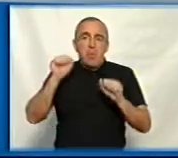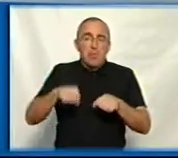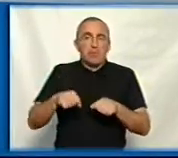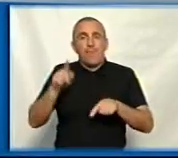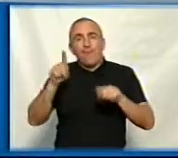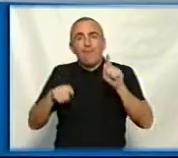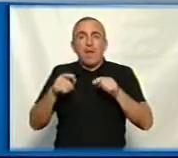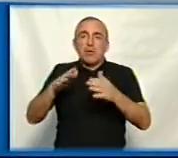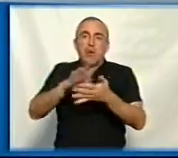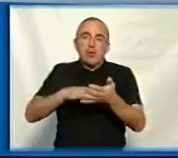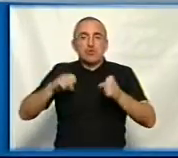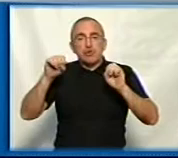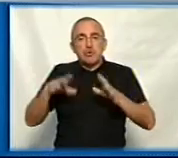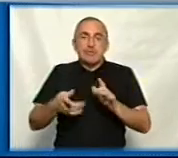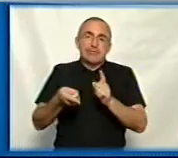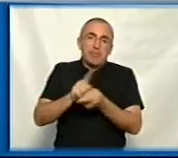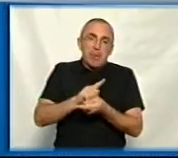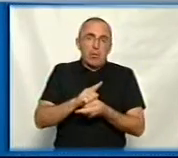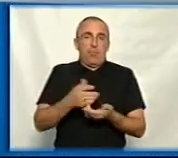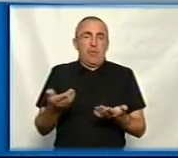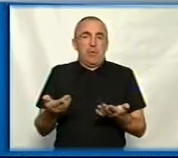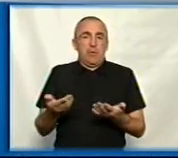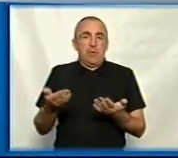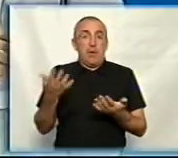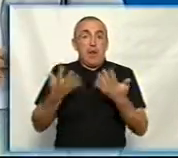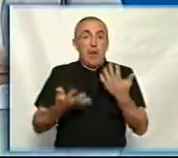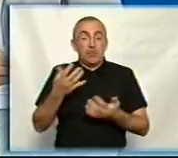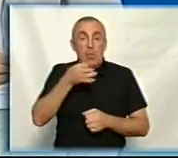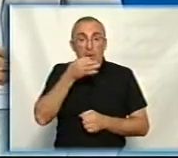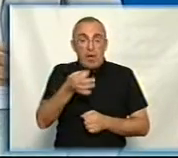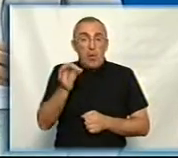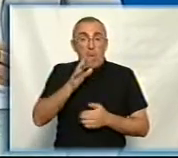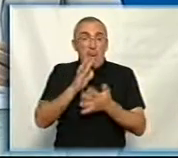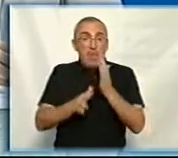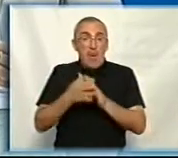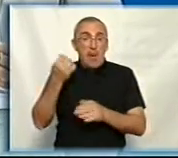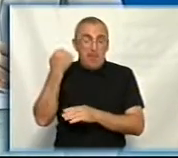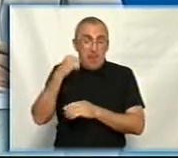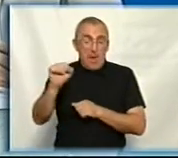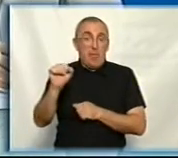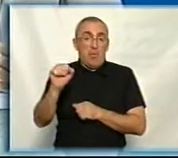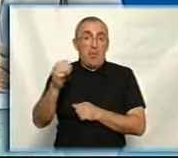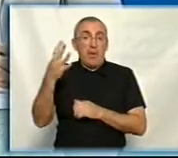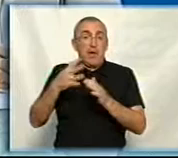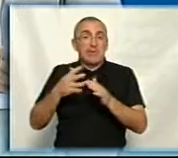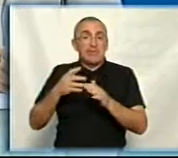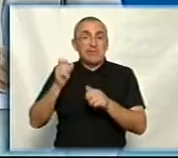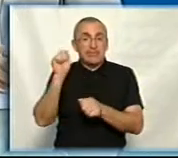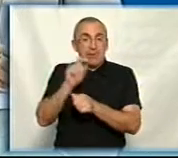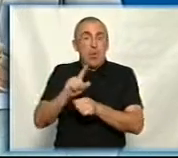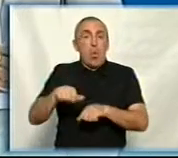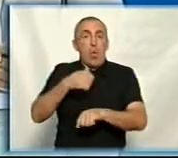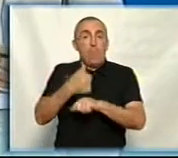подальші рішення, якось змінювати їх. Я думаю, що якщо казати про парк перемоги, там замовником є головне